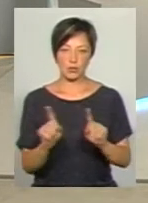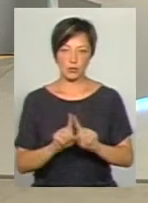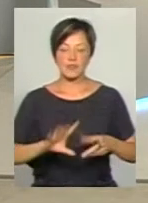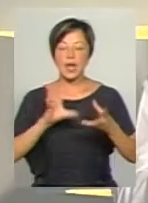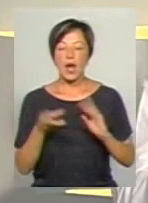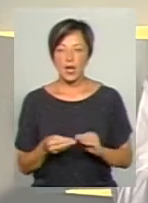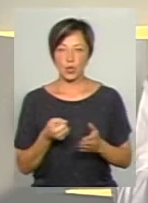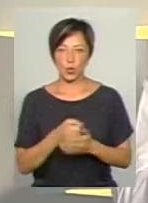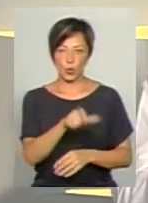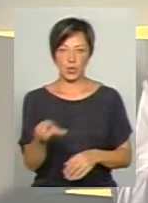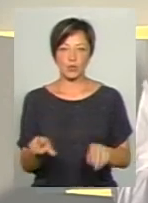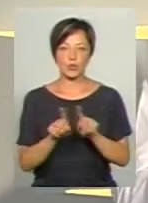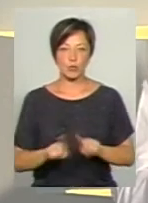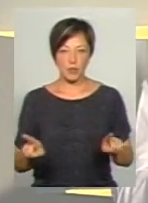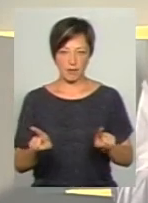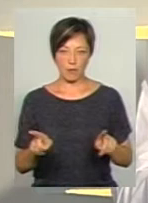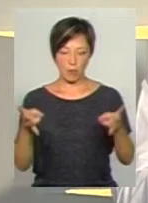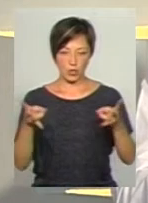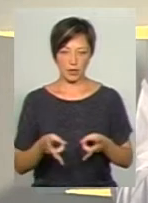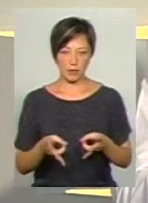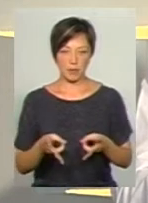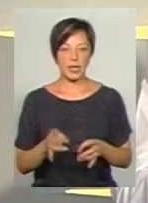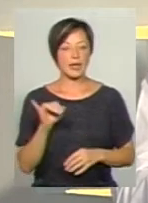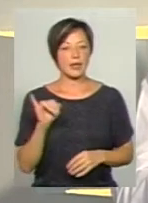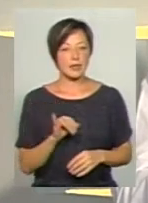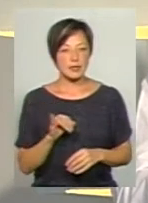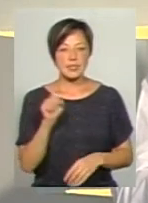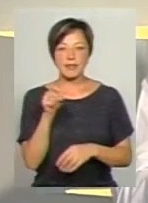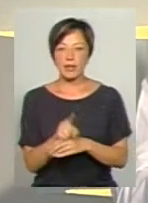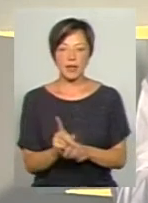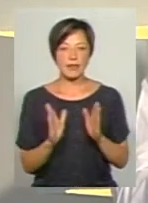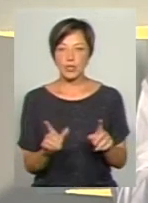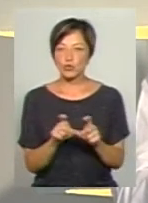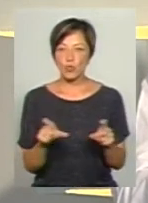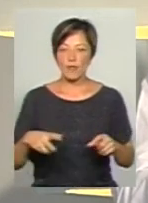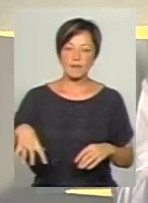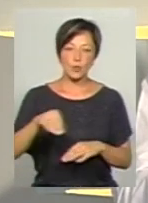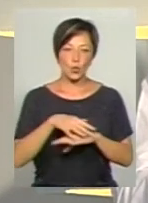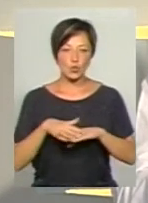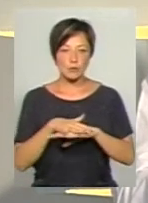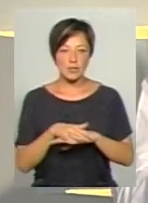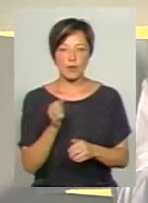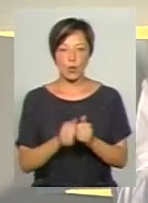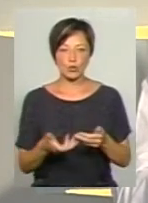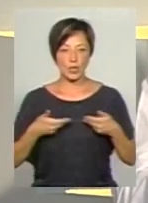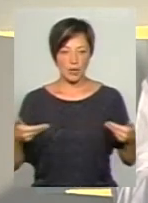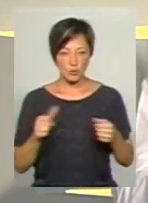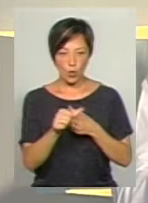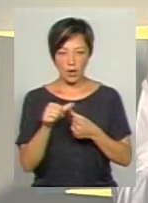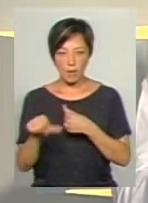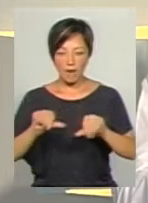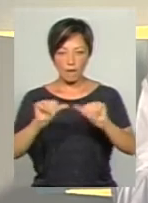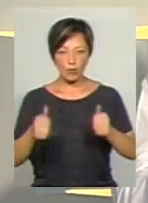взагалі до людей з особливими освітніми потребами. І завдання не тільки школи, а всього суспільства, і кожного нас, зокрема,